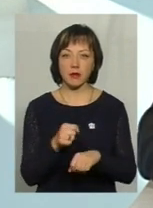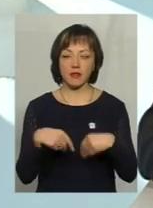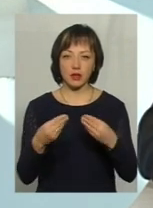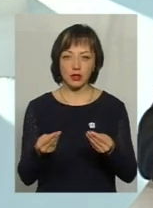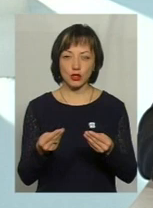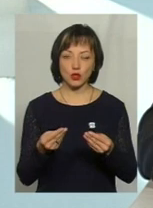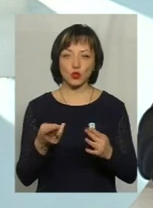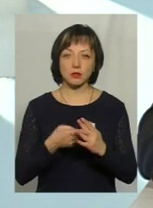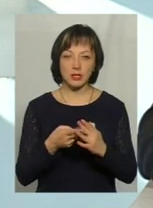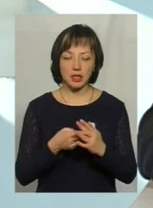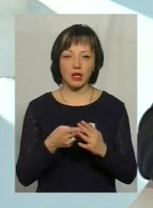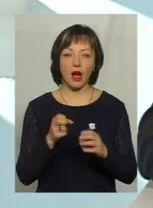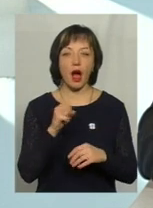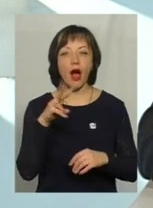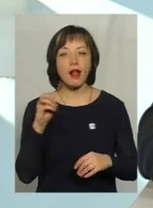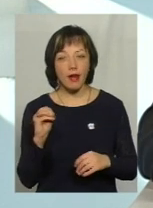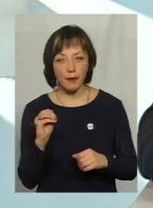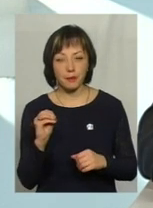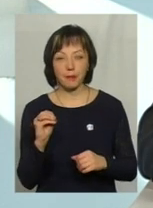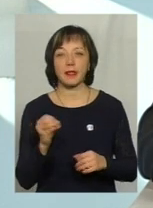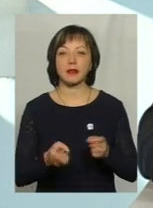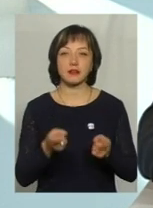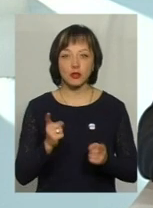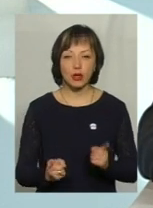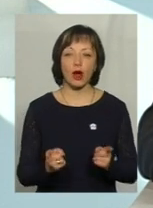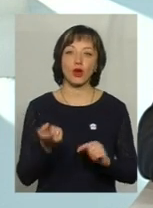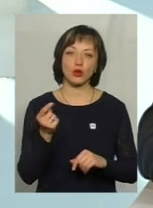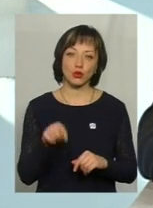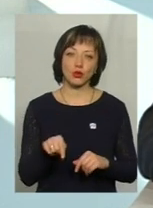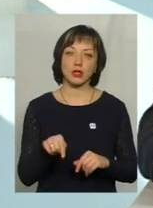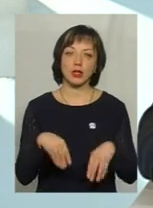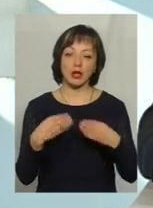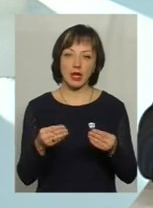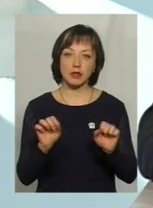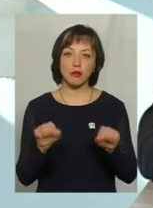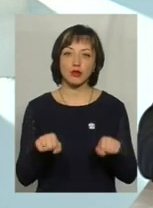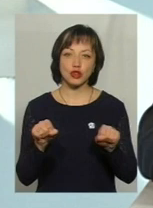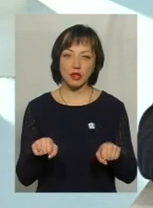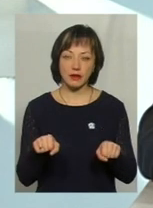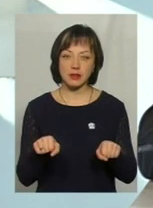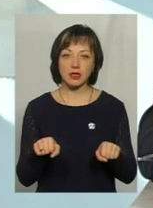субсидії, але, звичайно, тут надається можливість